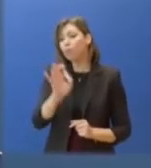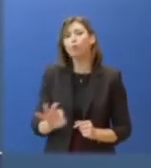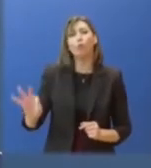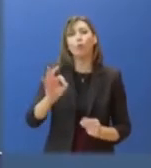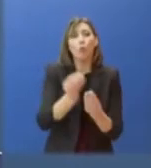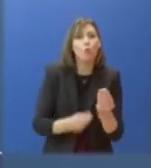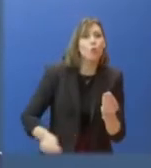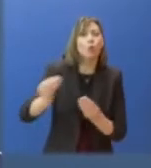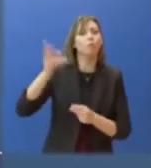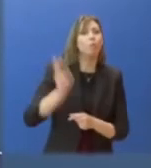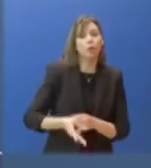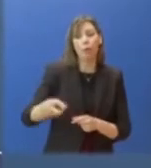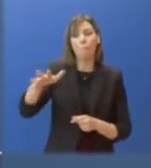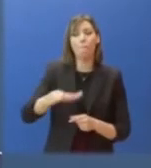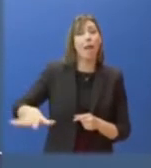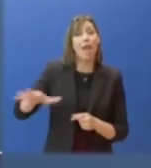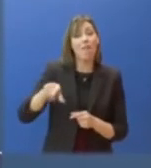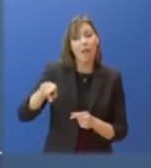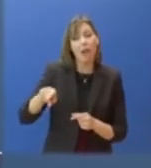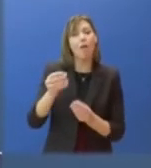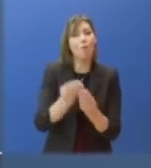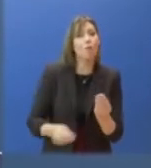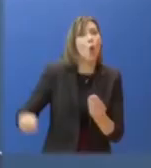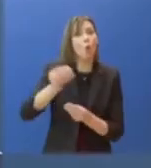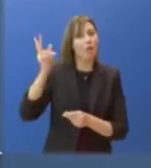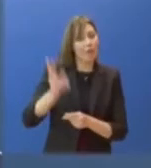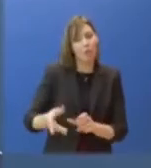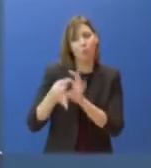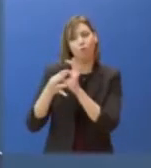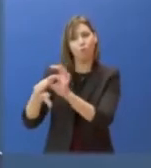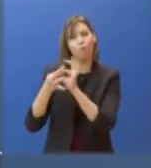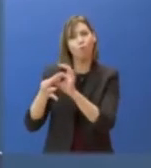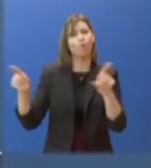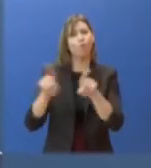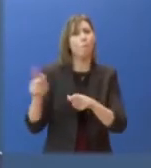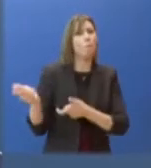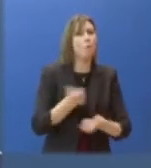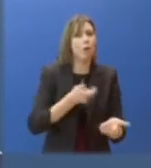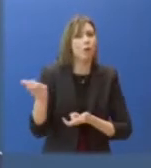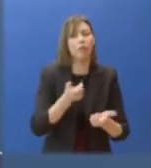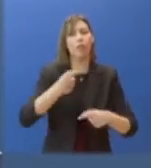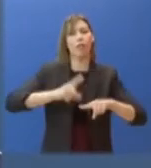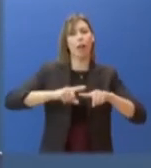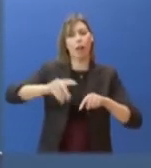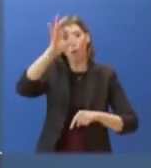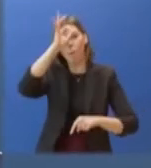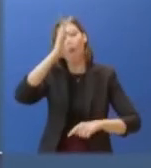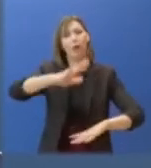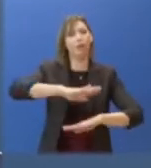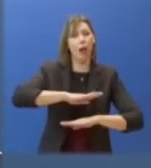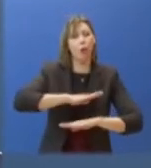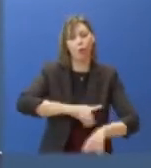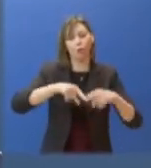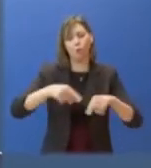εννέα συντονιστικά κέντρα, με τη συμμετοχή του Πυροσβεστικού Σώματος, της Ελληνικής Αστυνομίας, των Ενόπλων Δυνάμεων, της Τοπικής Αυτοδιοίκησης και όλων των υπόλοιπων